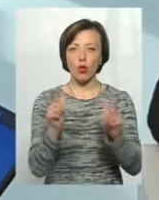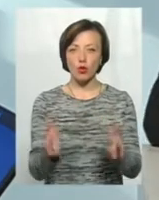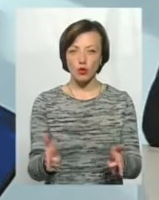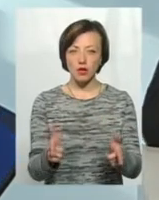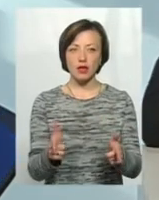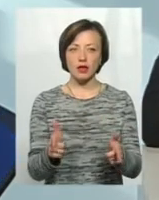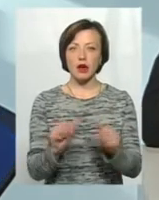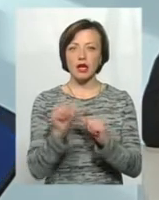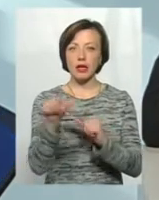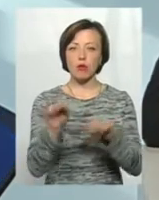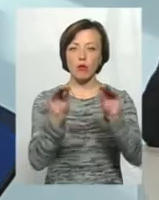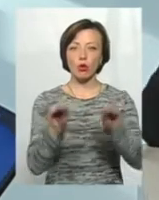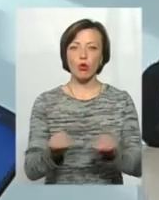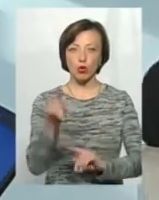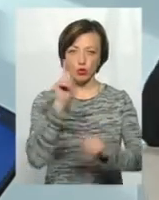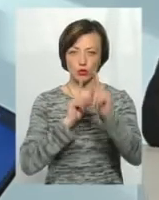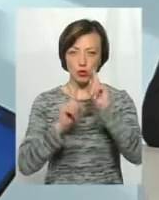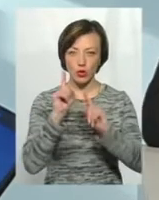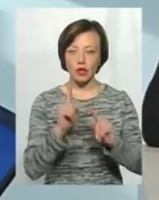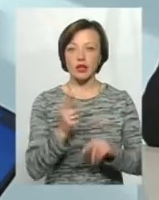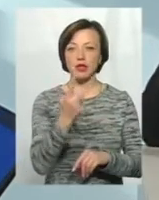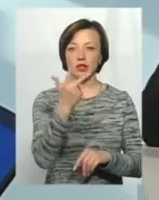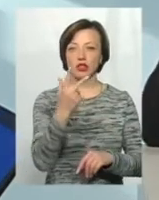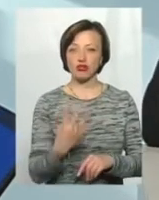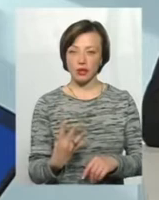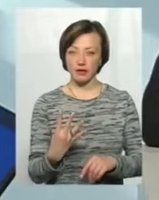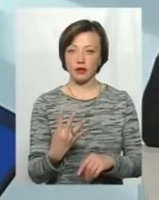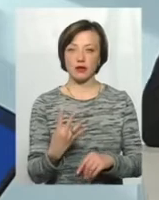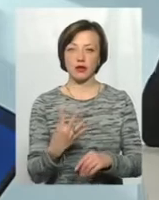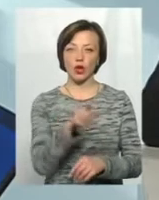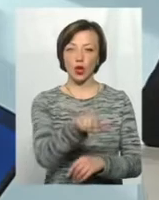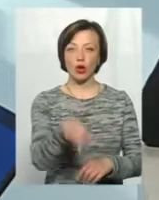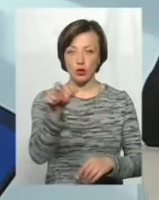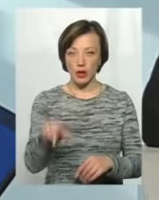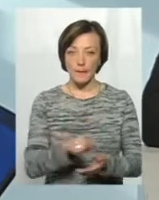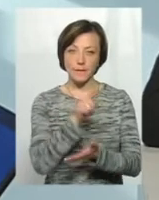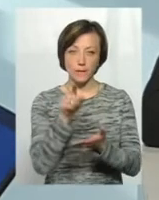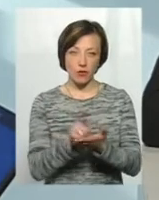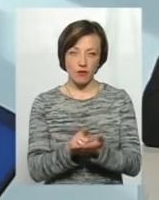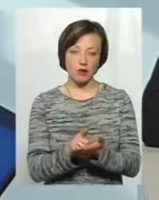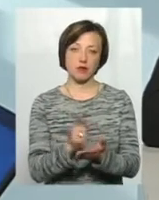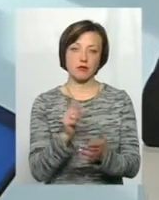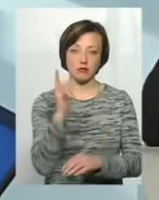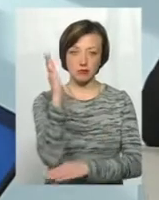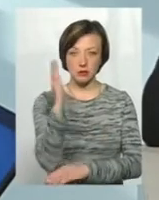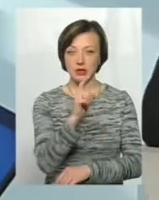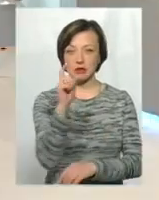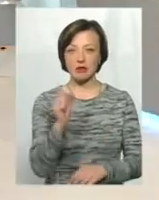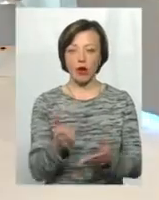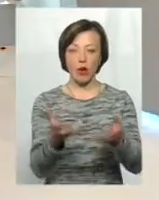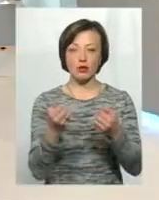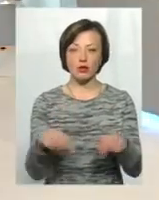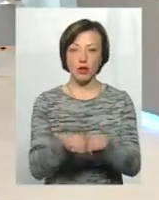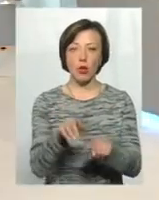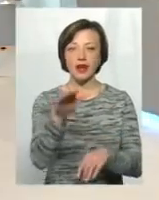протоколу названого зборю, де 3 четверті співвласників мають проголосувати за отримання такого